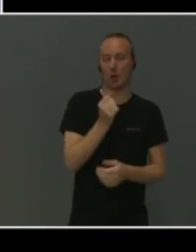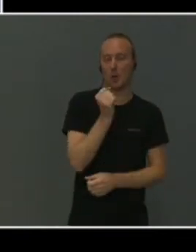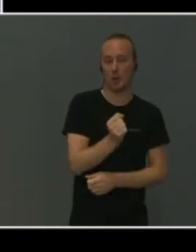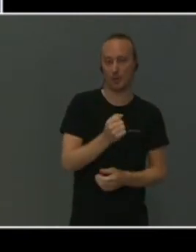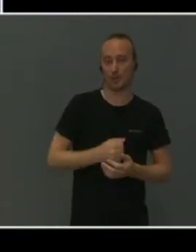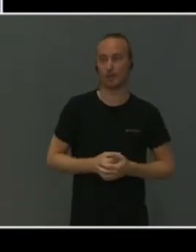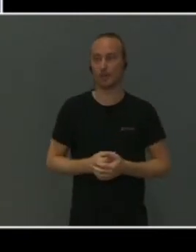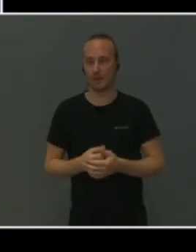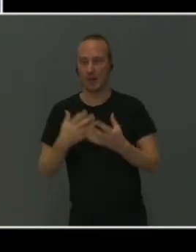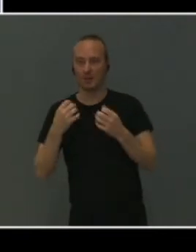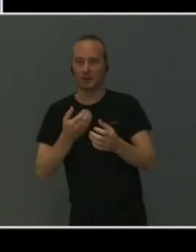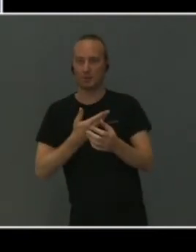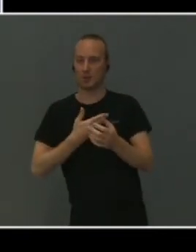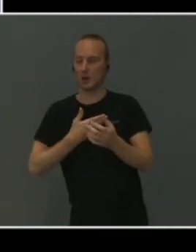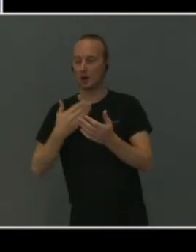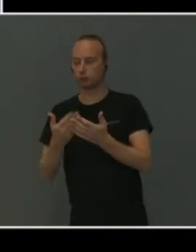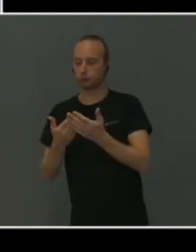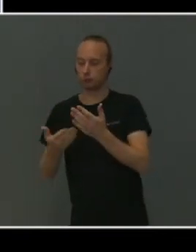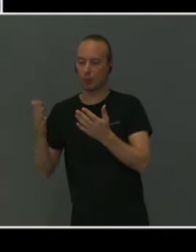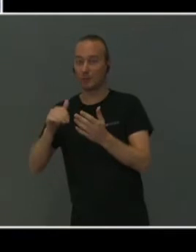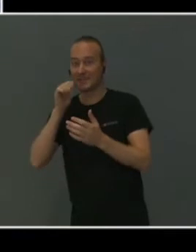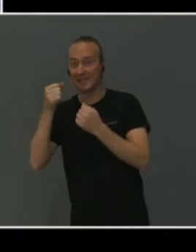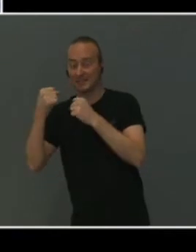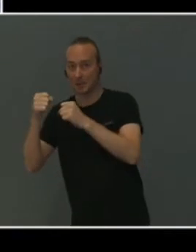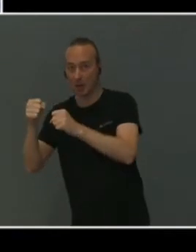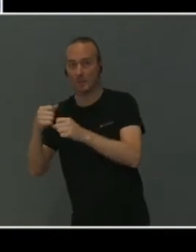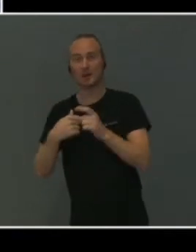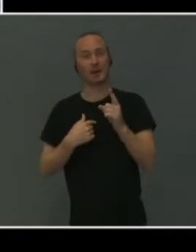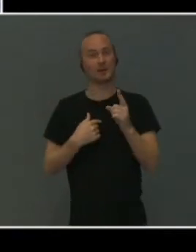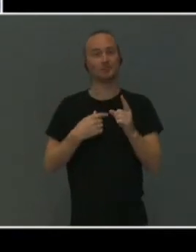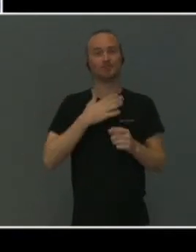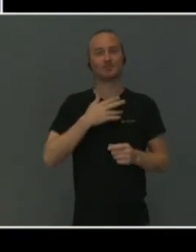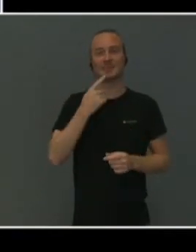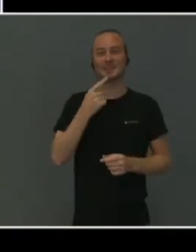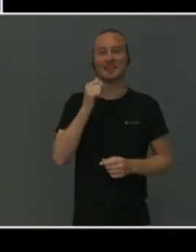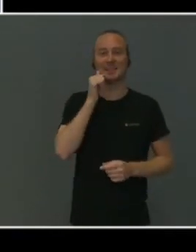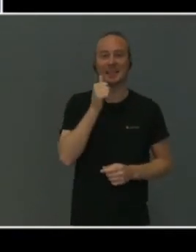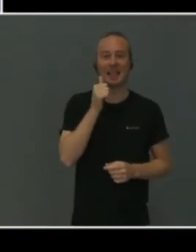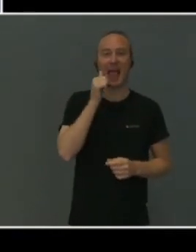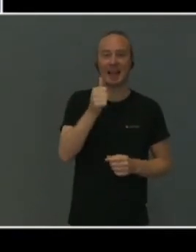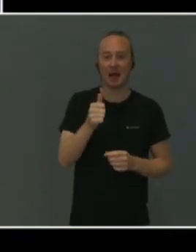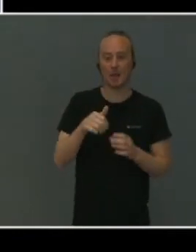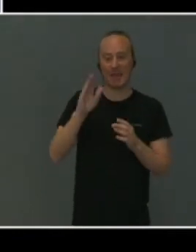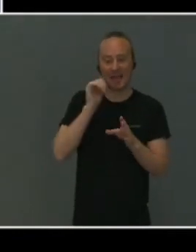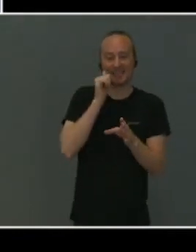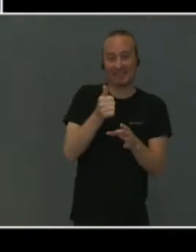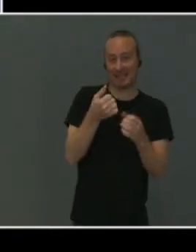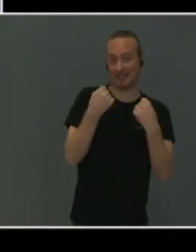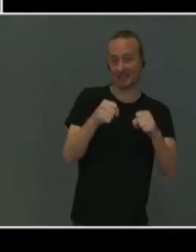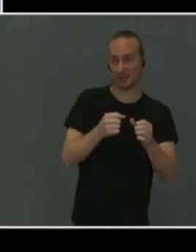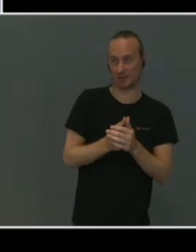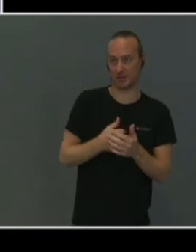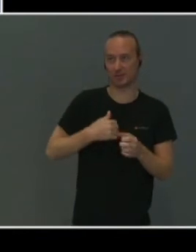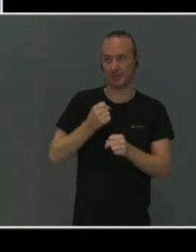har blitt sagt mye om tidlig innsats, men jeg vil slå et slag for tidligere innsats. Jeg er sikker på at mange av dere